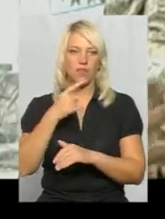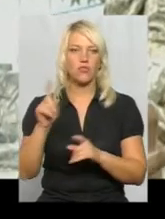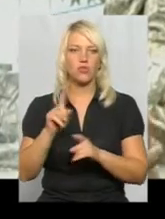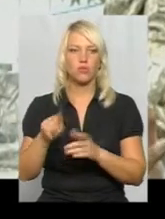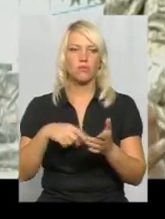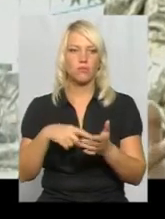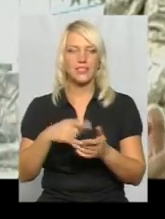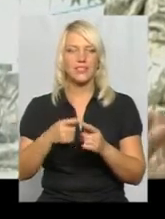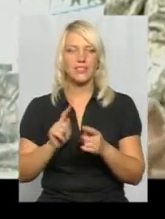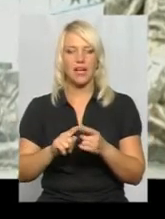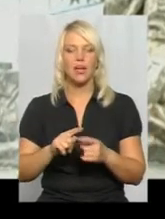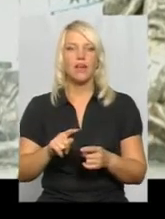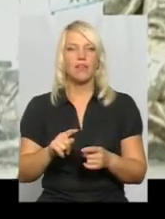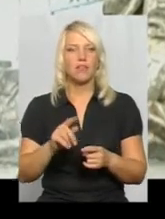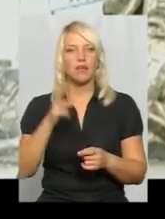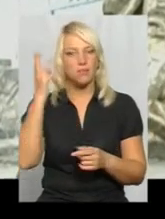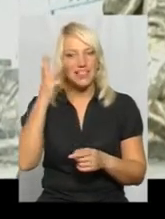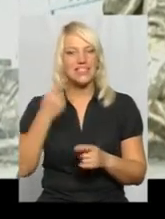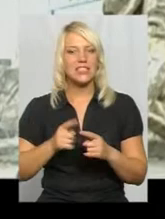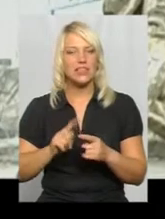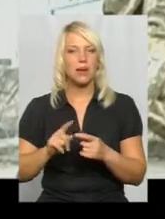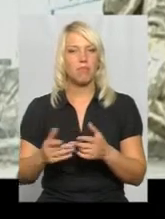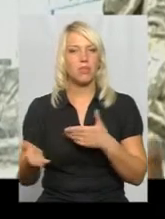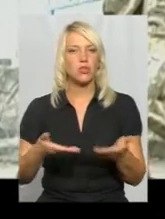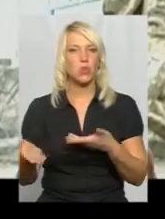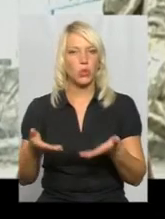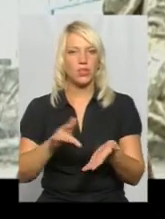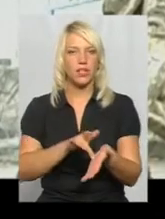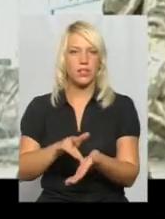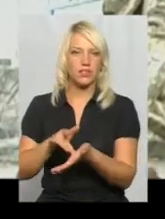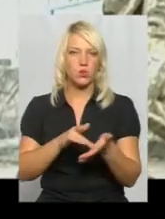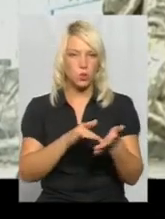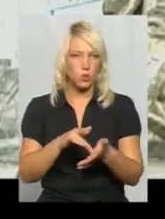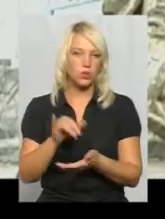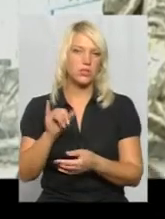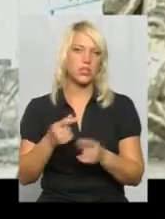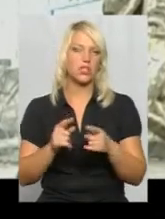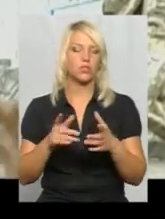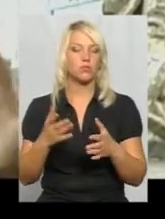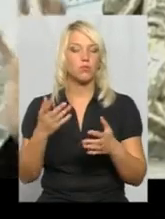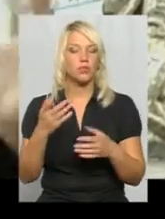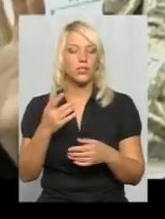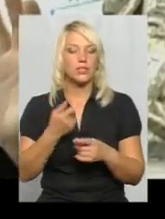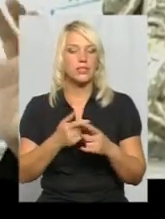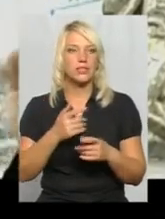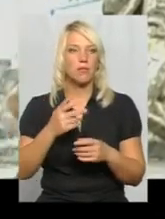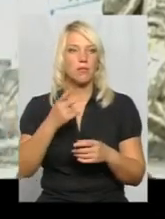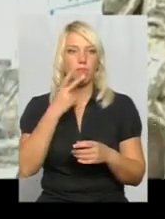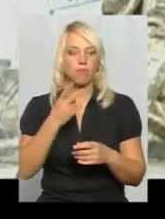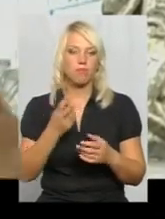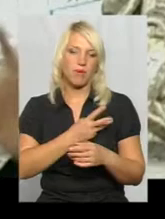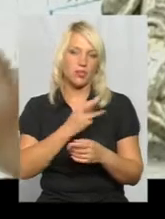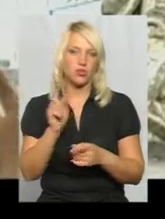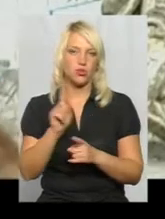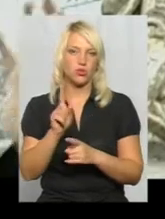місто, пішохідних екскурсій. І, щоб відчути його душу і серце, все таки, бажано, кудись-то відійти ось так,